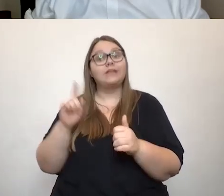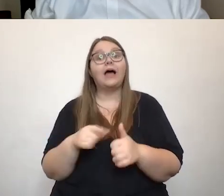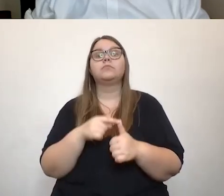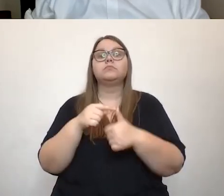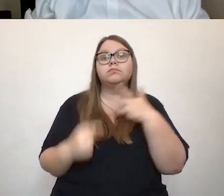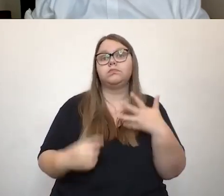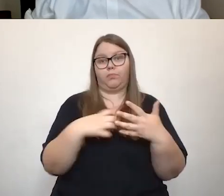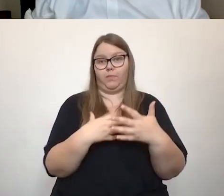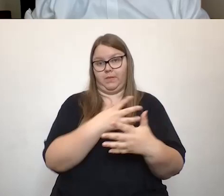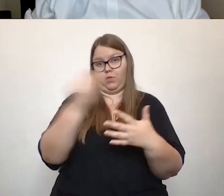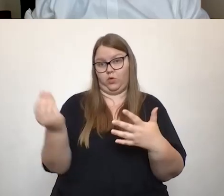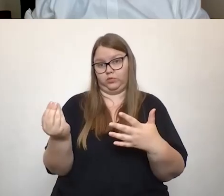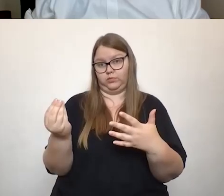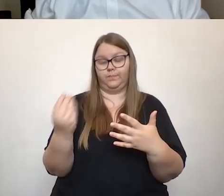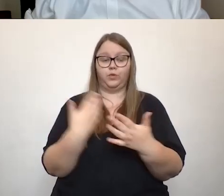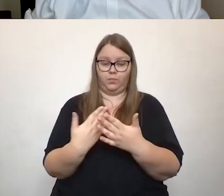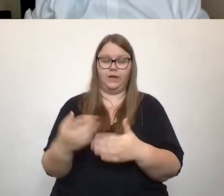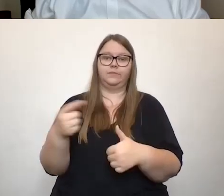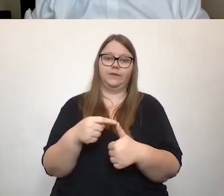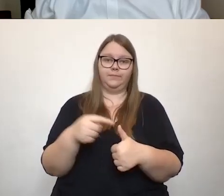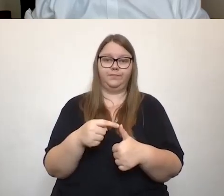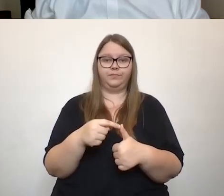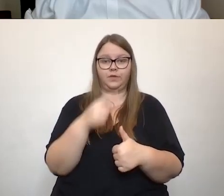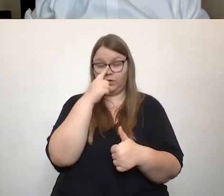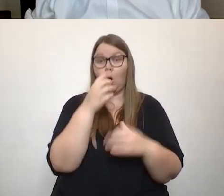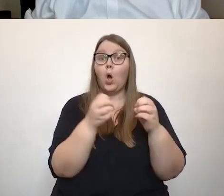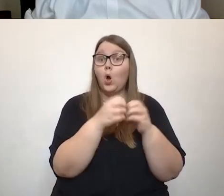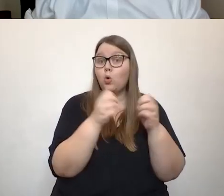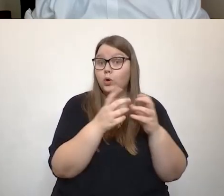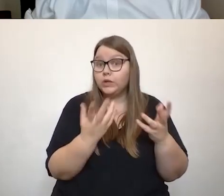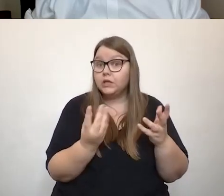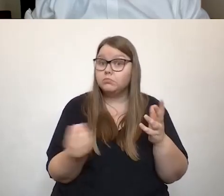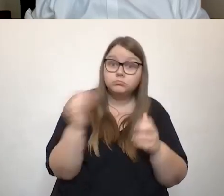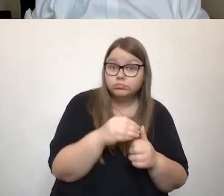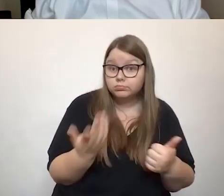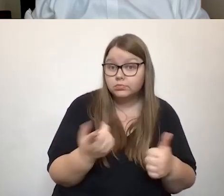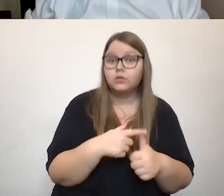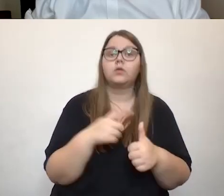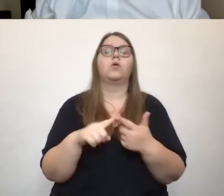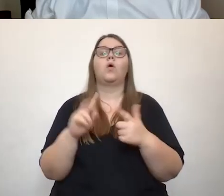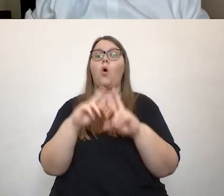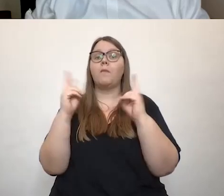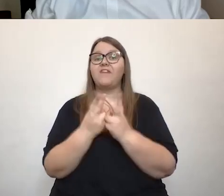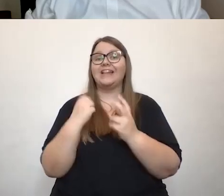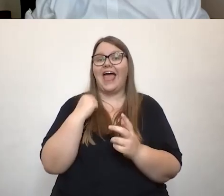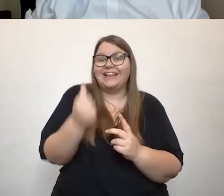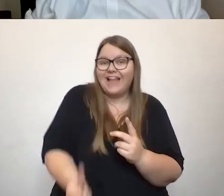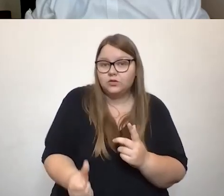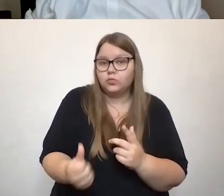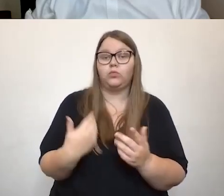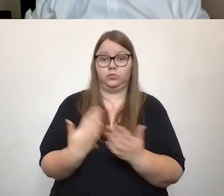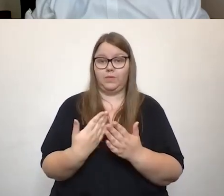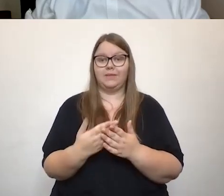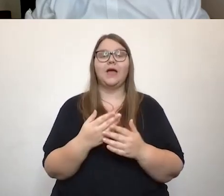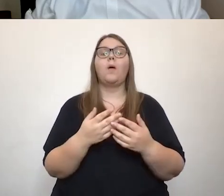Klappe geschlagen, die Fliege eben auch zur Ökologie beizutragen, zur Umweltentlastung, wenn wir mehr öffentlichen